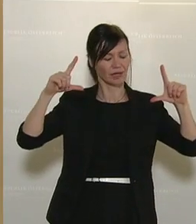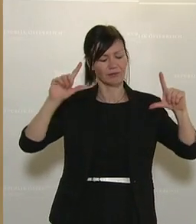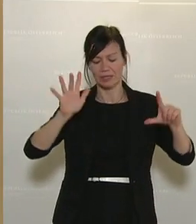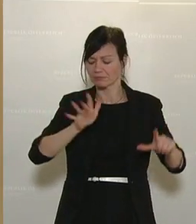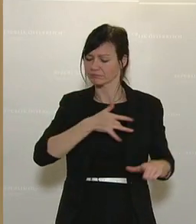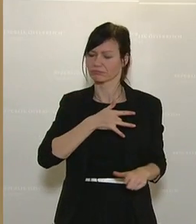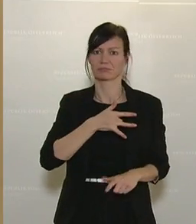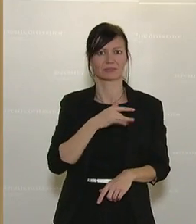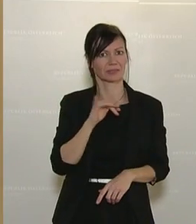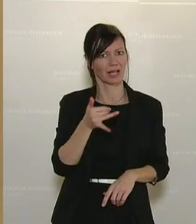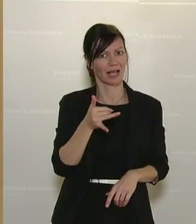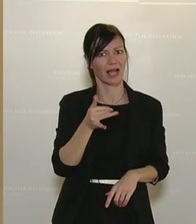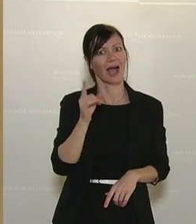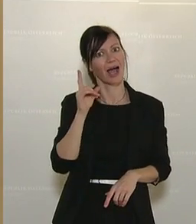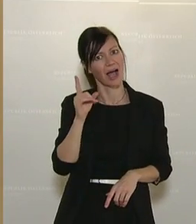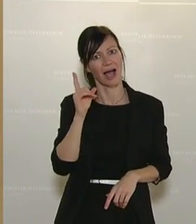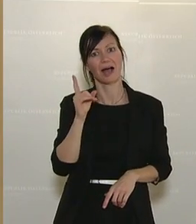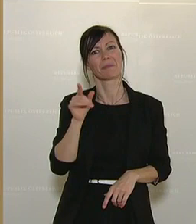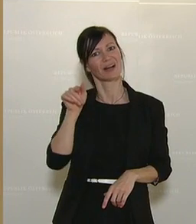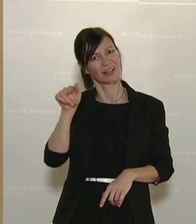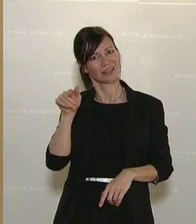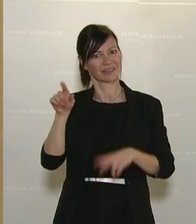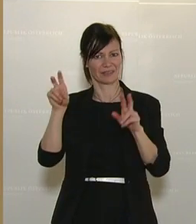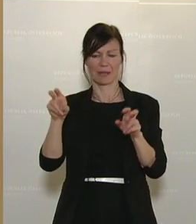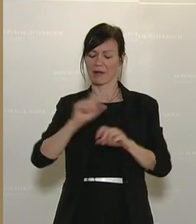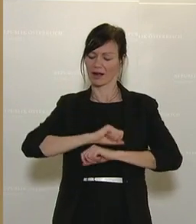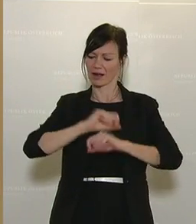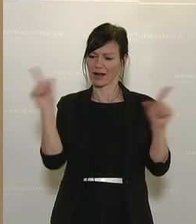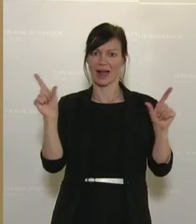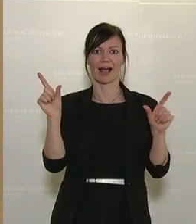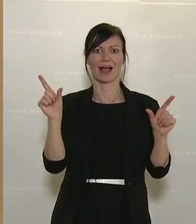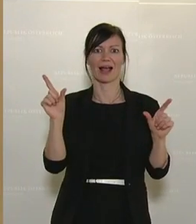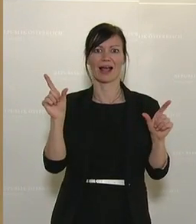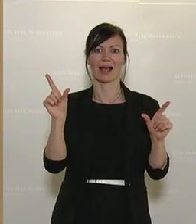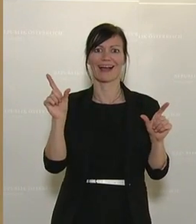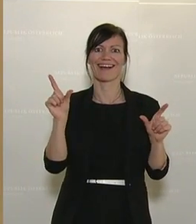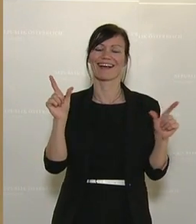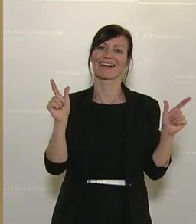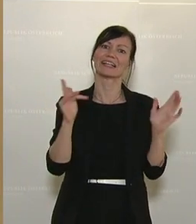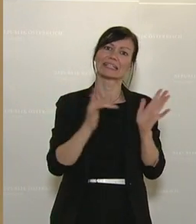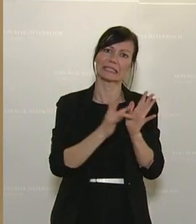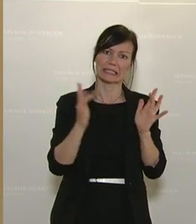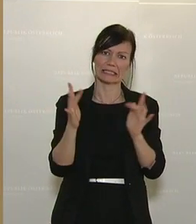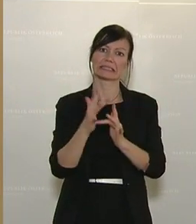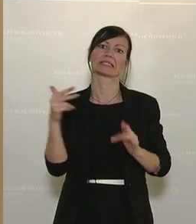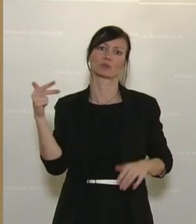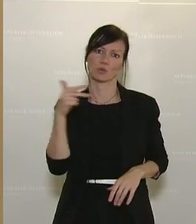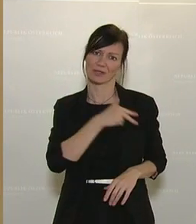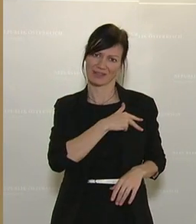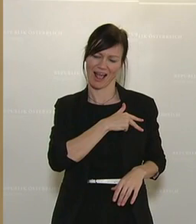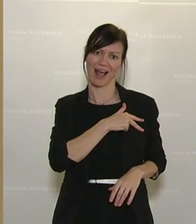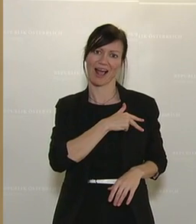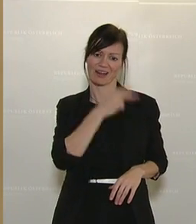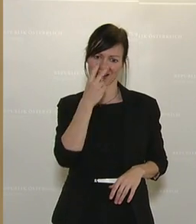ausdrücklich fest, dass wir in dieser Frage eine klare Linie haben. Christlich-soziale Nächstenliebe ist auch Hilfe